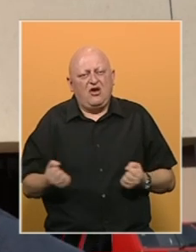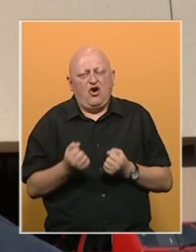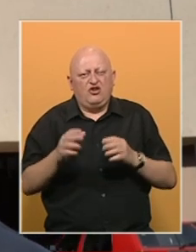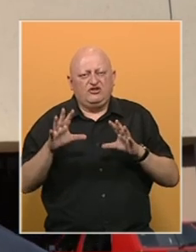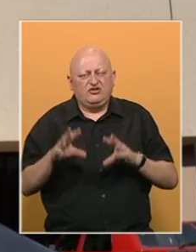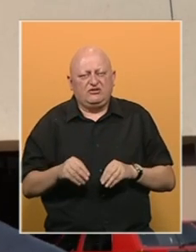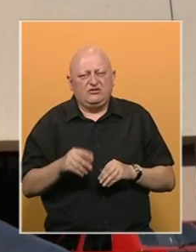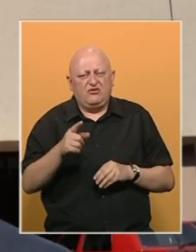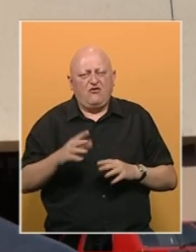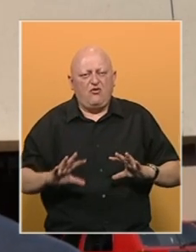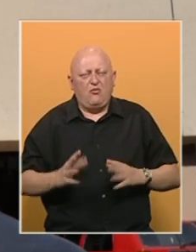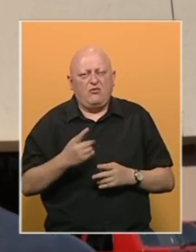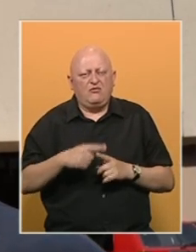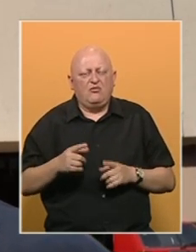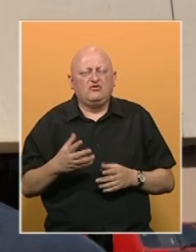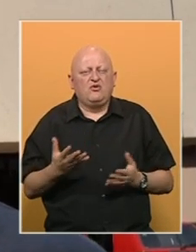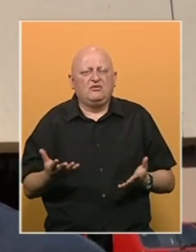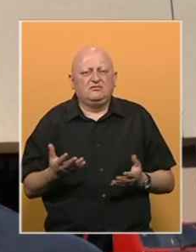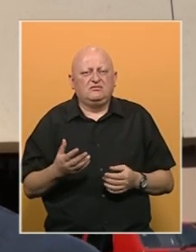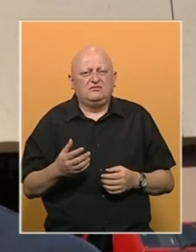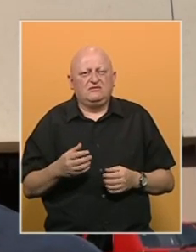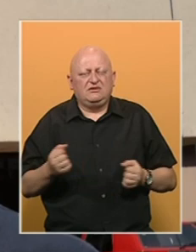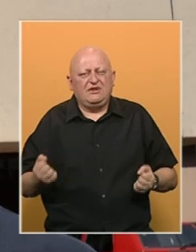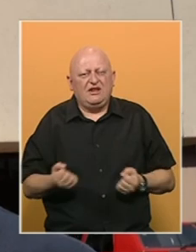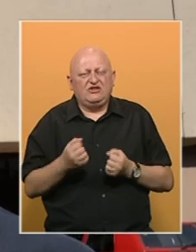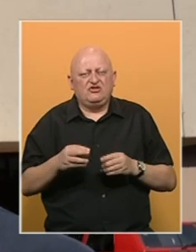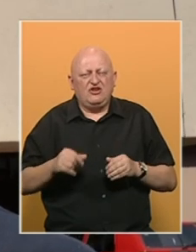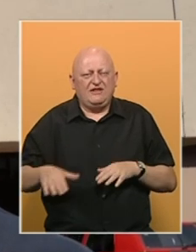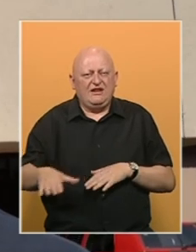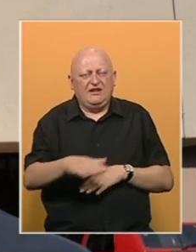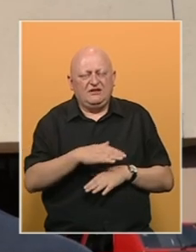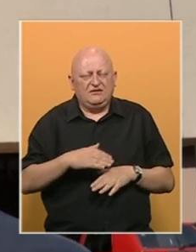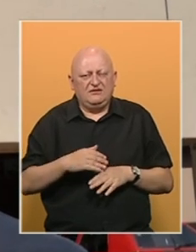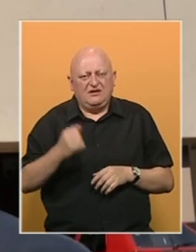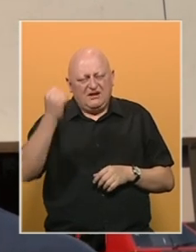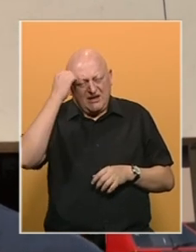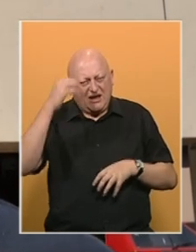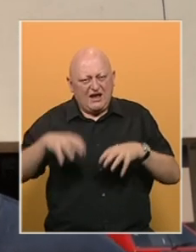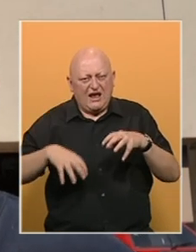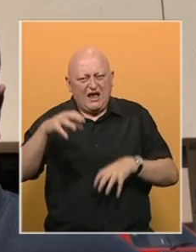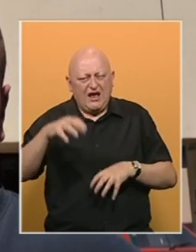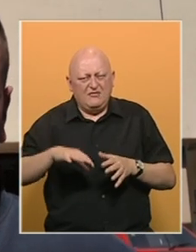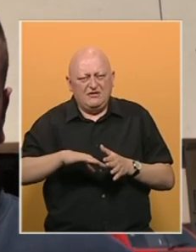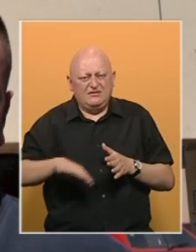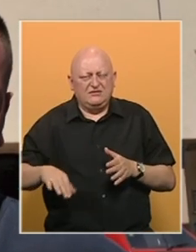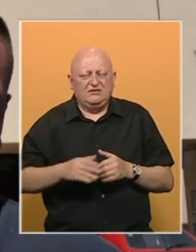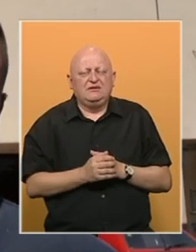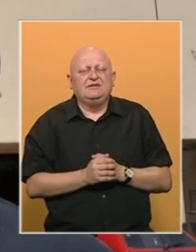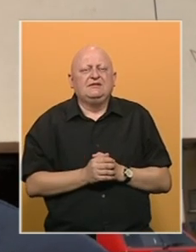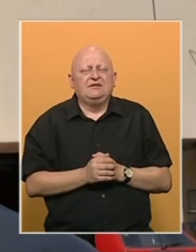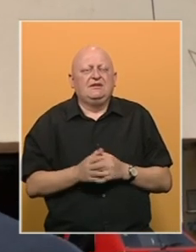gašenje ovog požara zbog veoma strmog terena, kamenja koje se otiće i